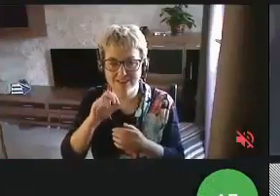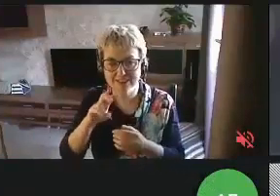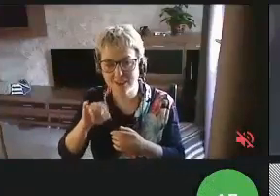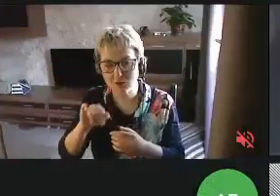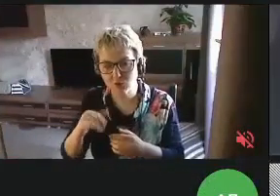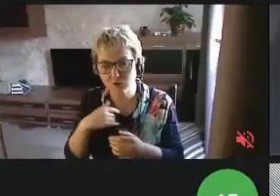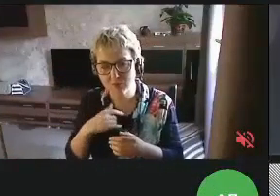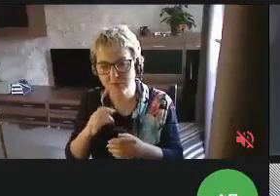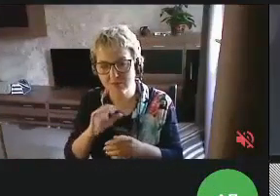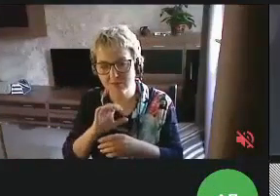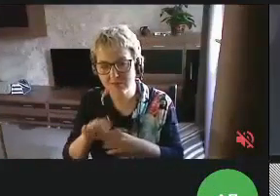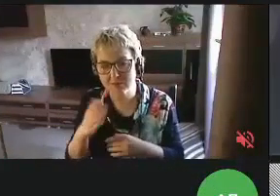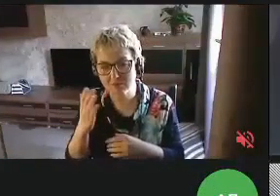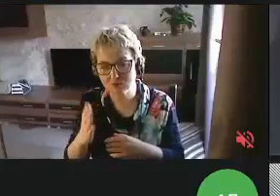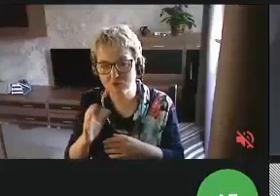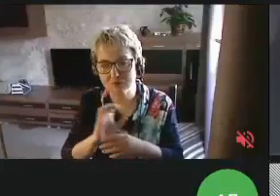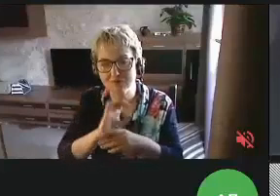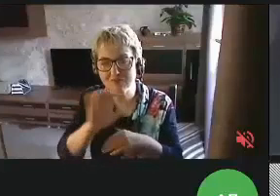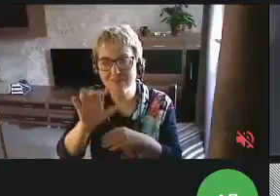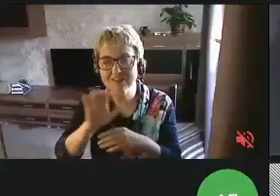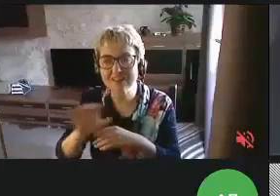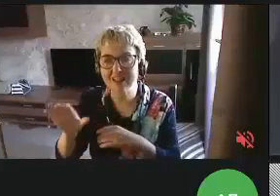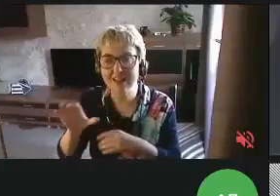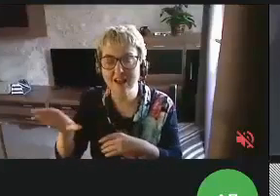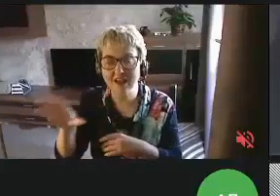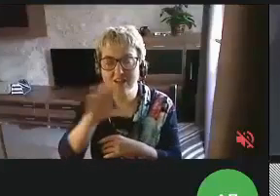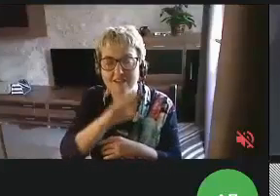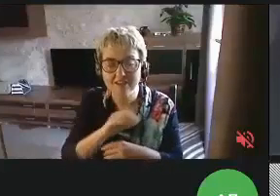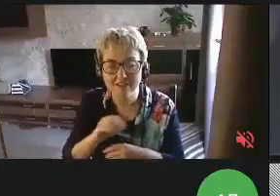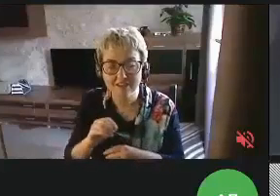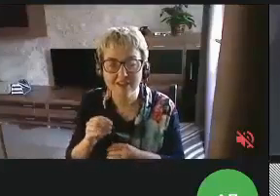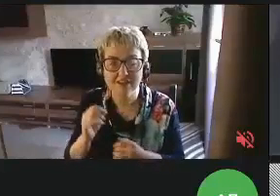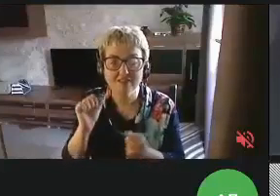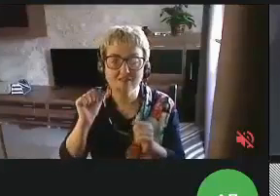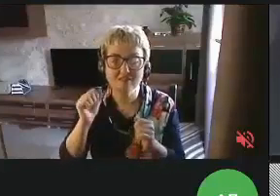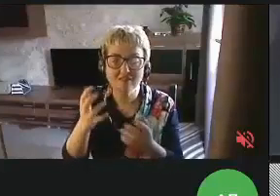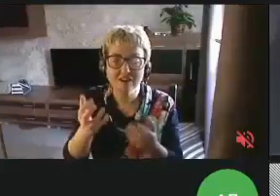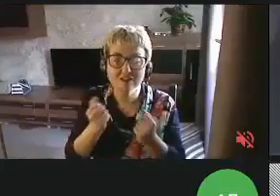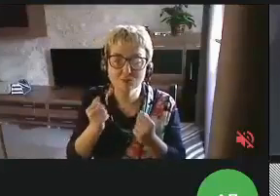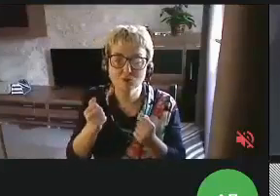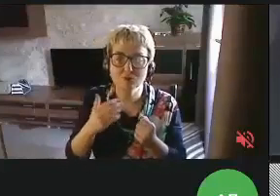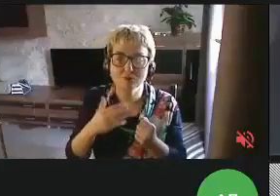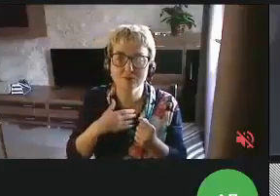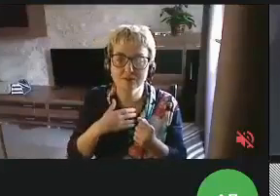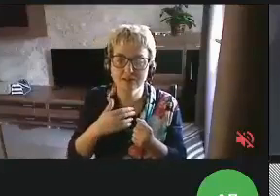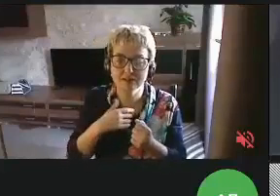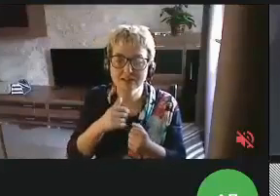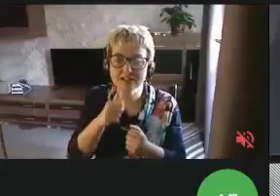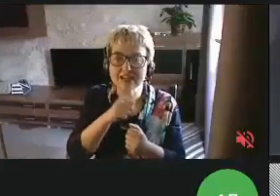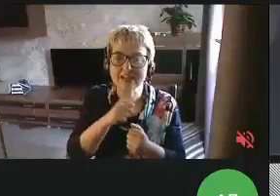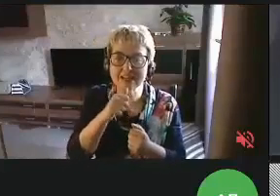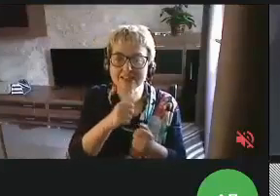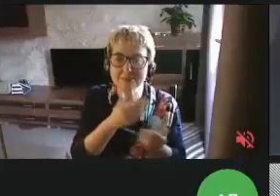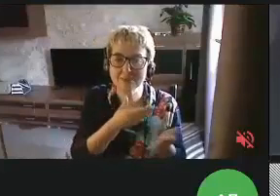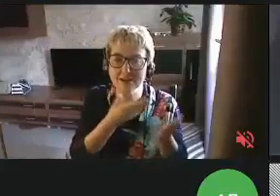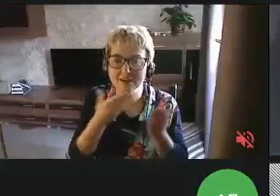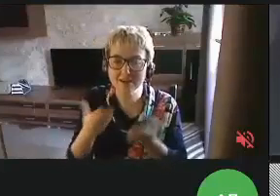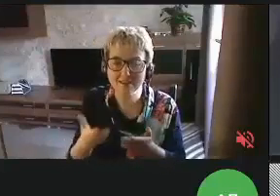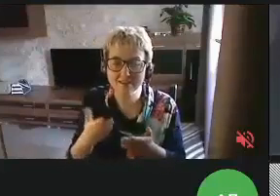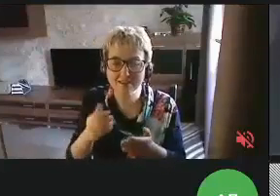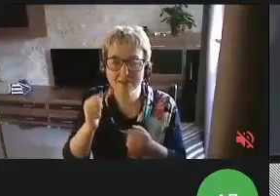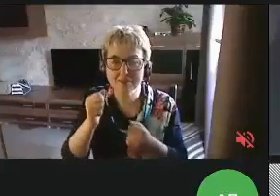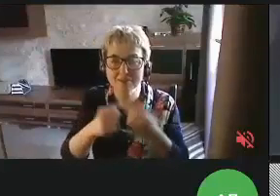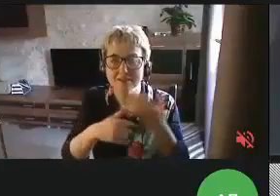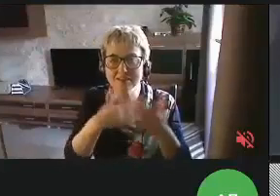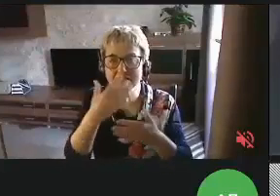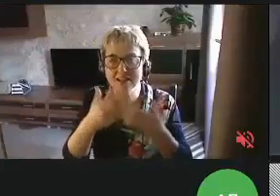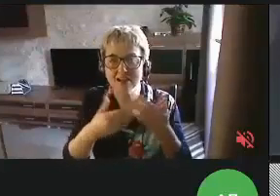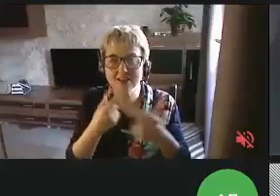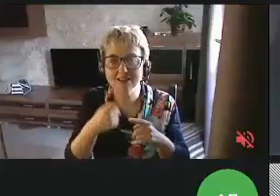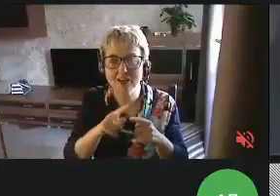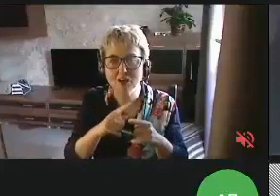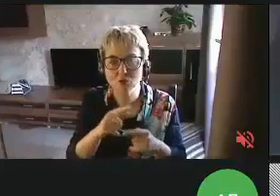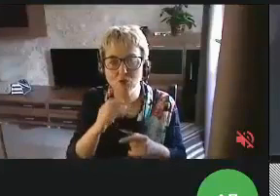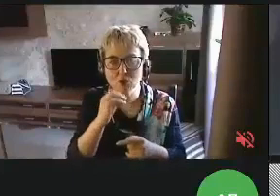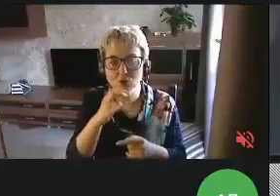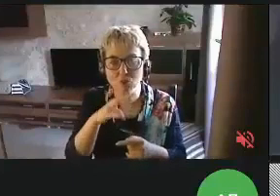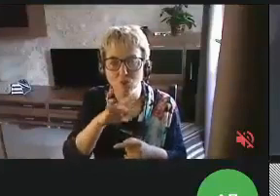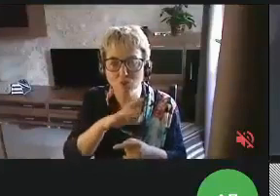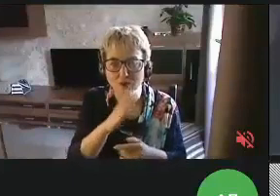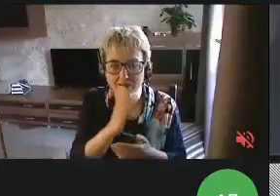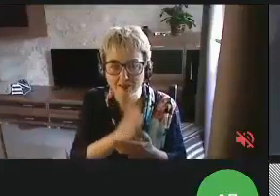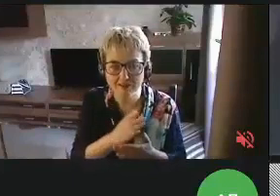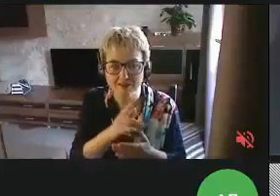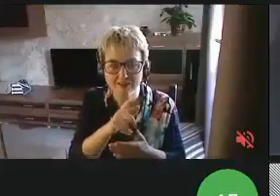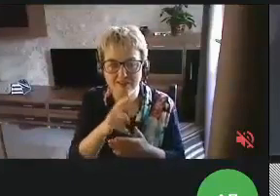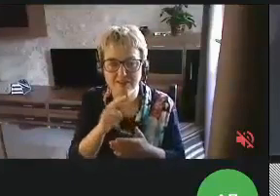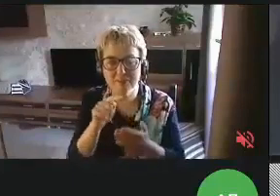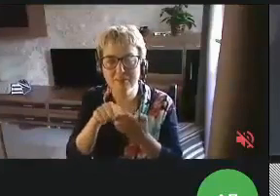-то мы будем вам высылать, возьмем тоже наших экспертов, презентации, которые есть у Юли, тоже поделимся с